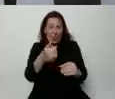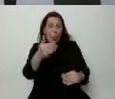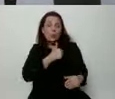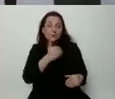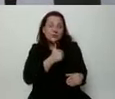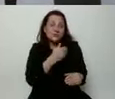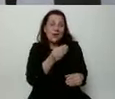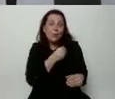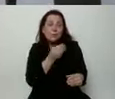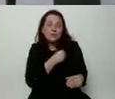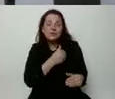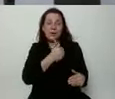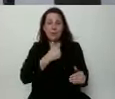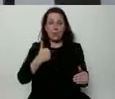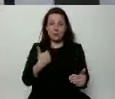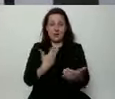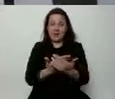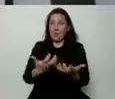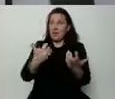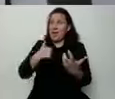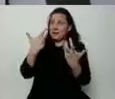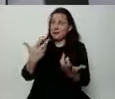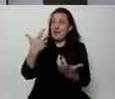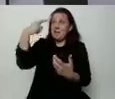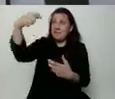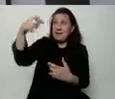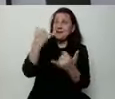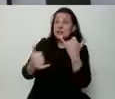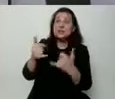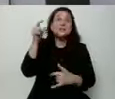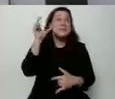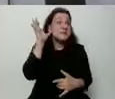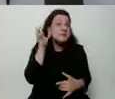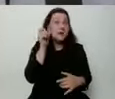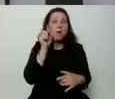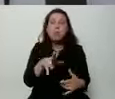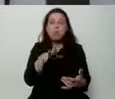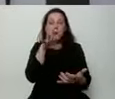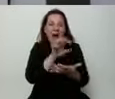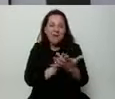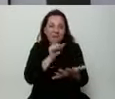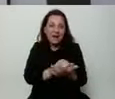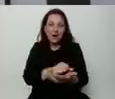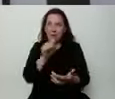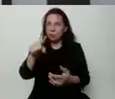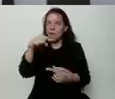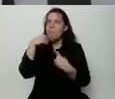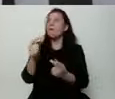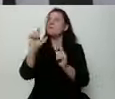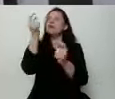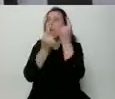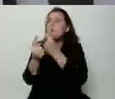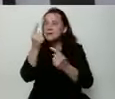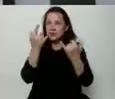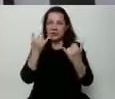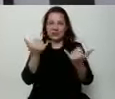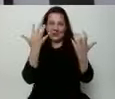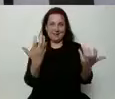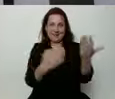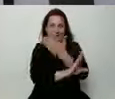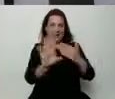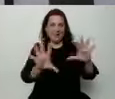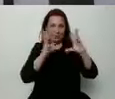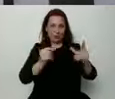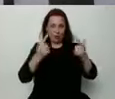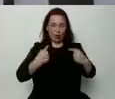to, że pan prezydent w momencie, kiedy słyszy o aferach, że zabierze jasne stanowisko, jeżeli chce reprezentować nas wszystkich. Ja